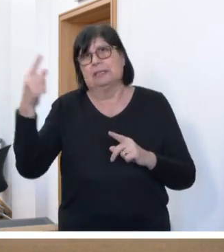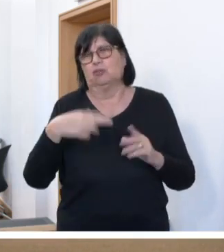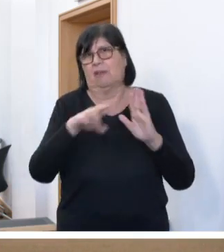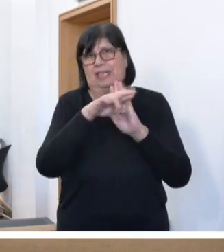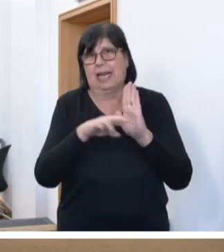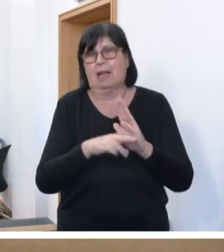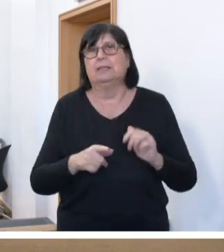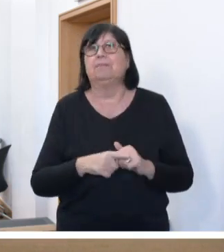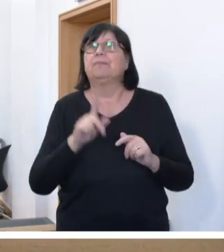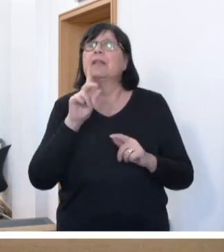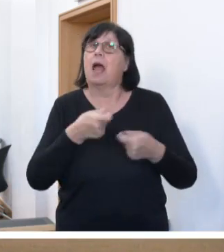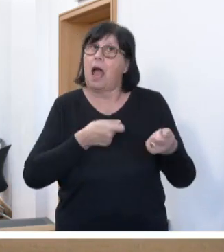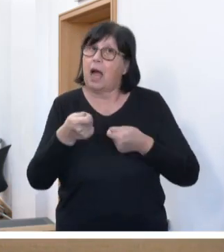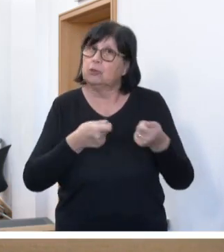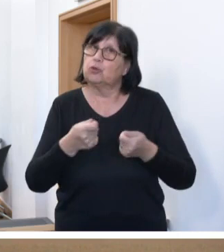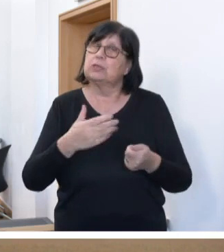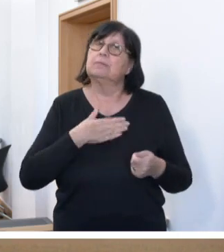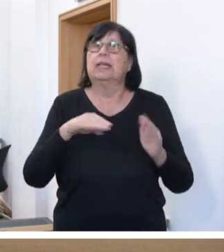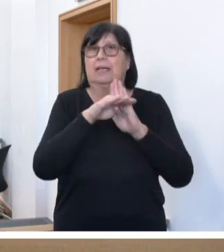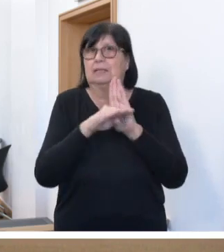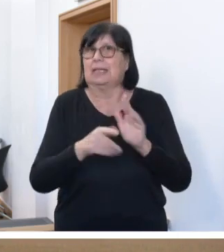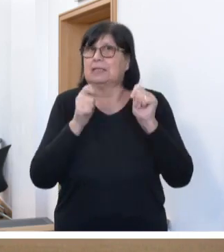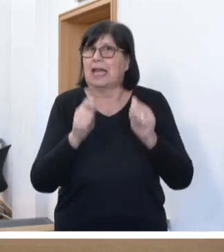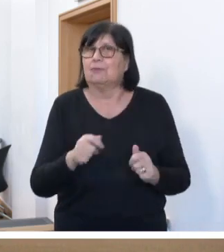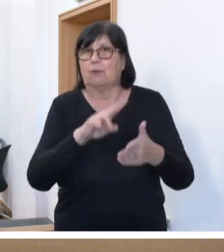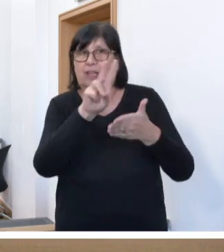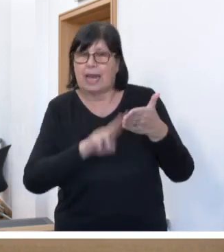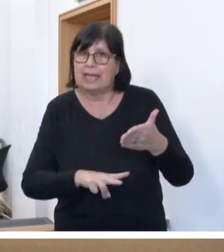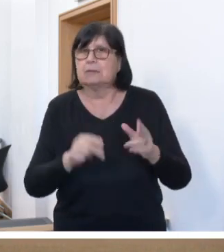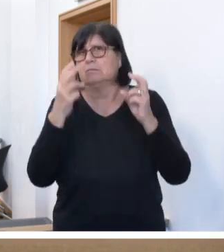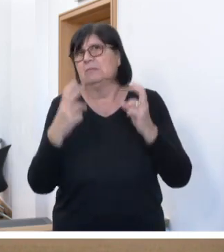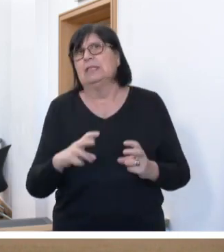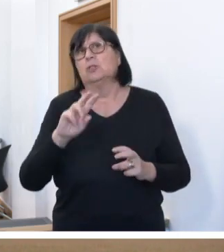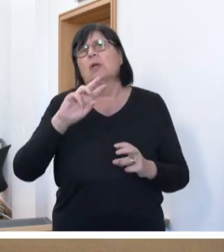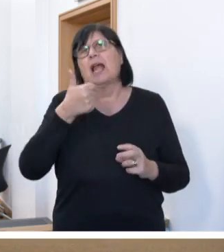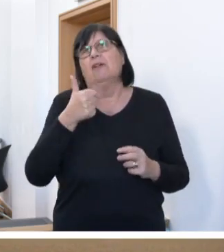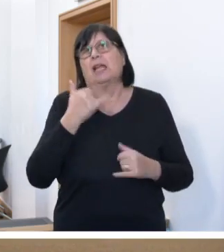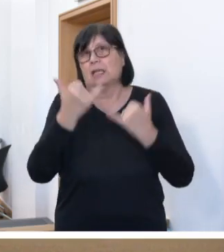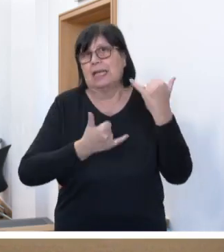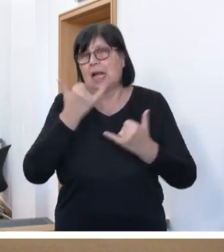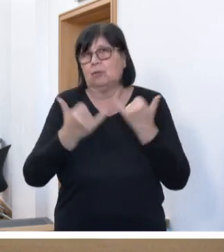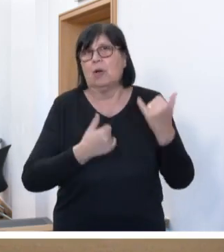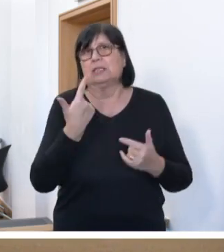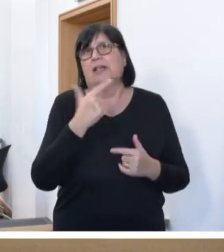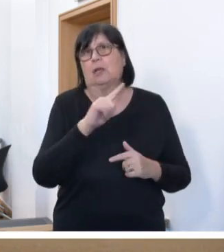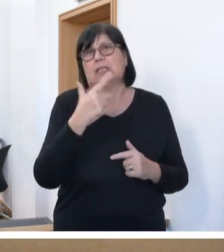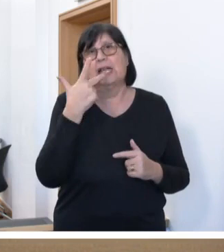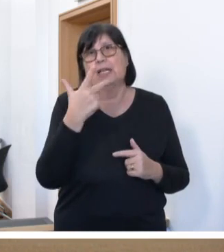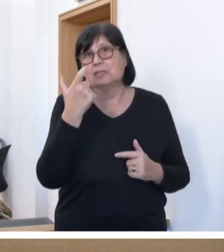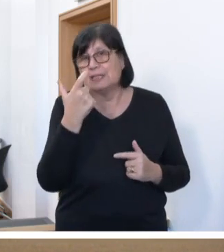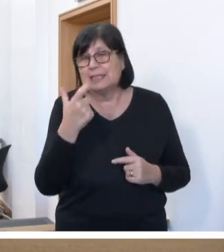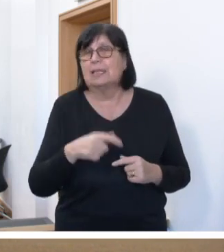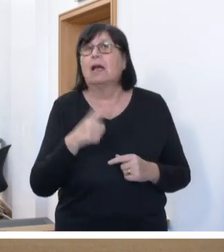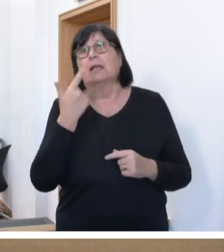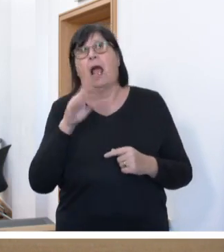werden. Der Ausschuss hat den Gesetzentwurf gelesen und in seiner Sitzung vom 11. Januar 2023 eine